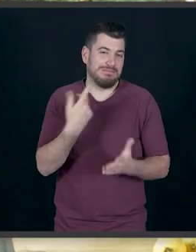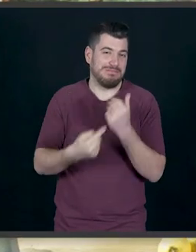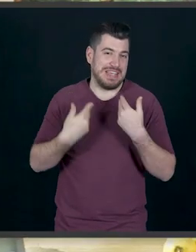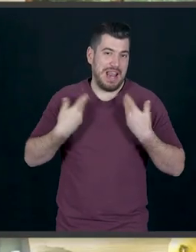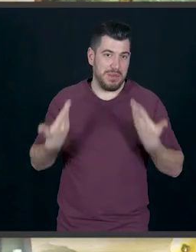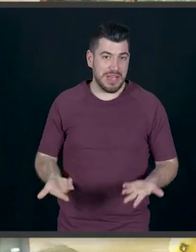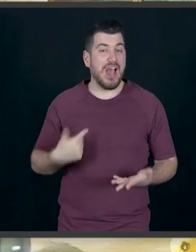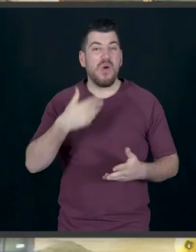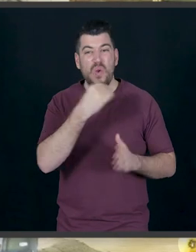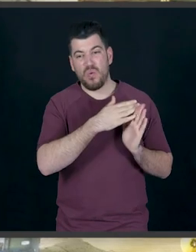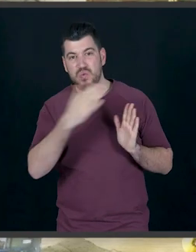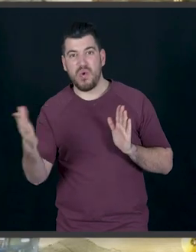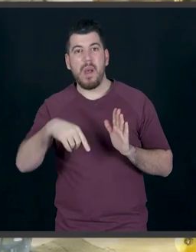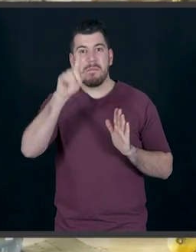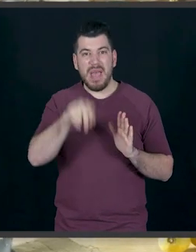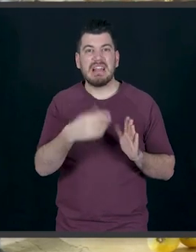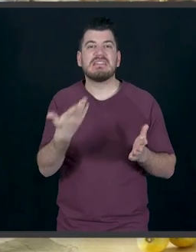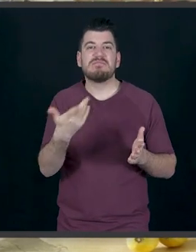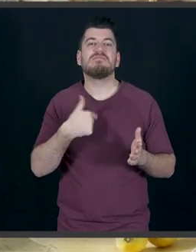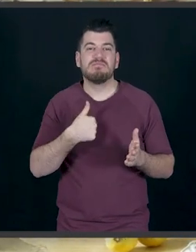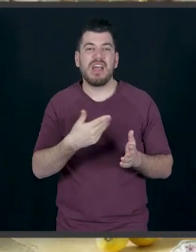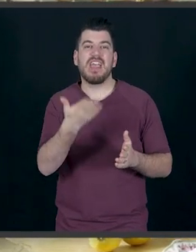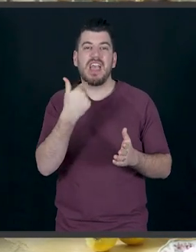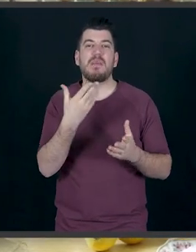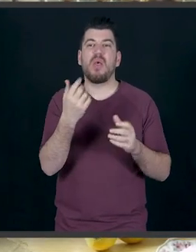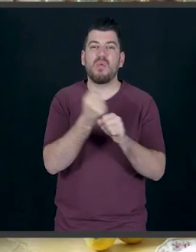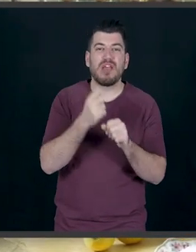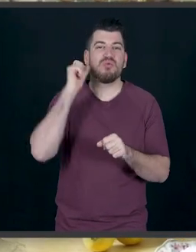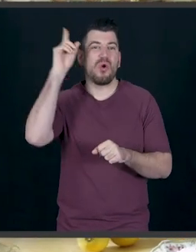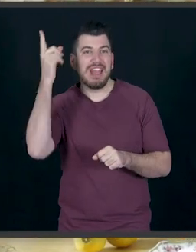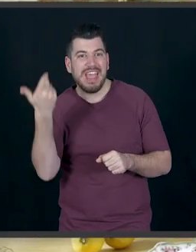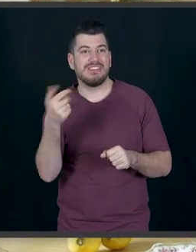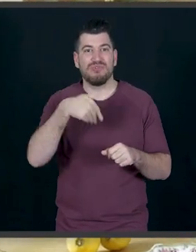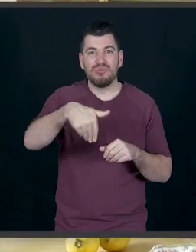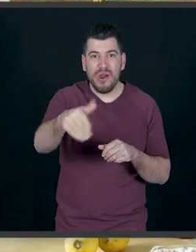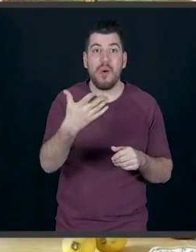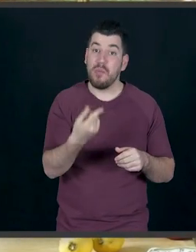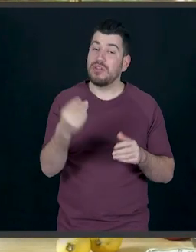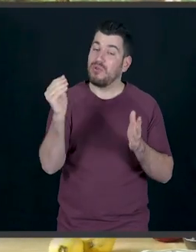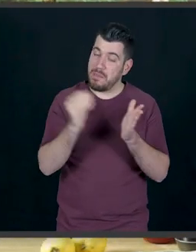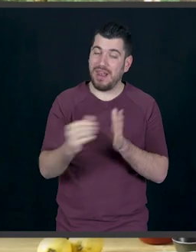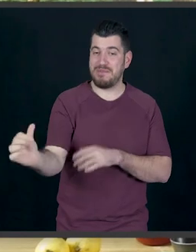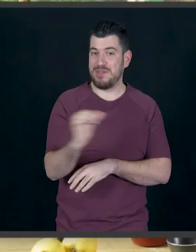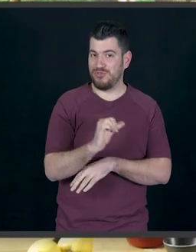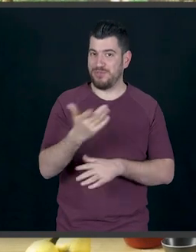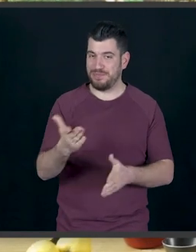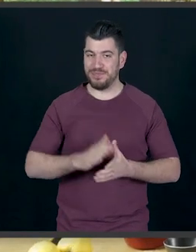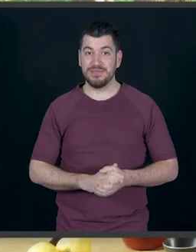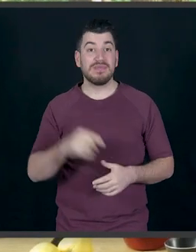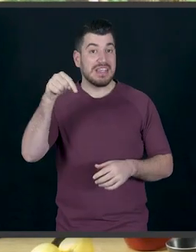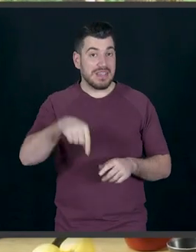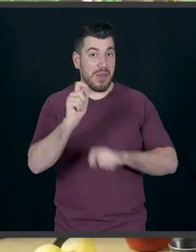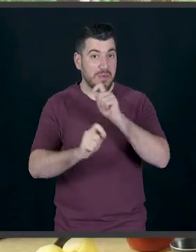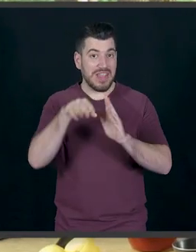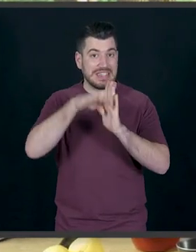βγάλουμε επεισόδιο Αν καταλαβαίνετε είναι οι γιορτές Είχαμε και εμείς δουλειές Είχαμε να πάμε από εδώ και από εκεί Αλλά θα επαναπτώσουμε Σήμερα σας έχω